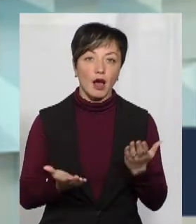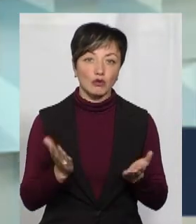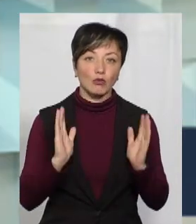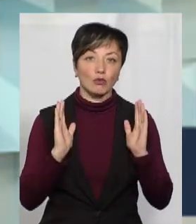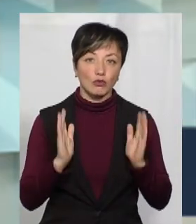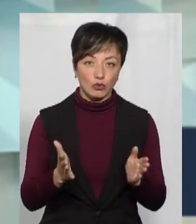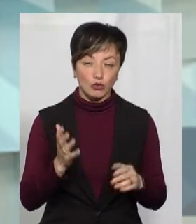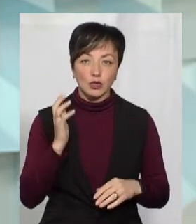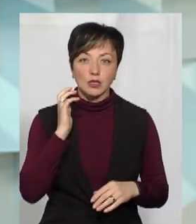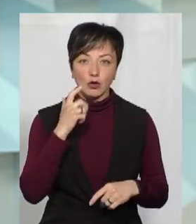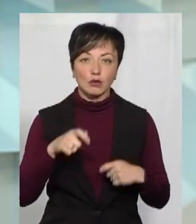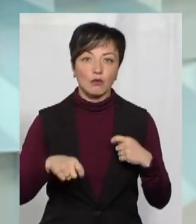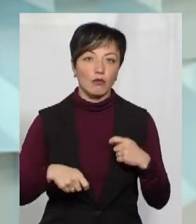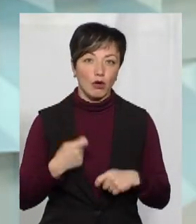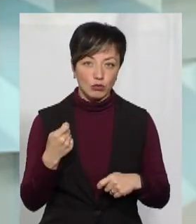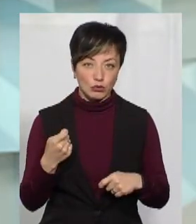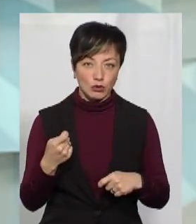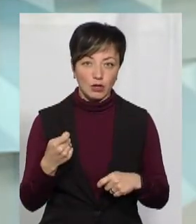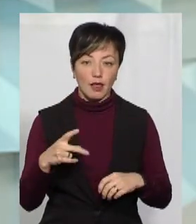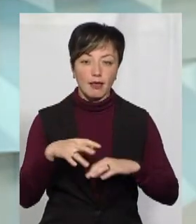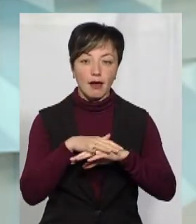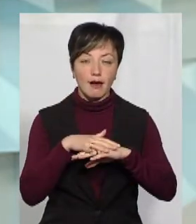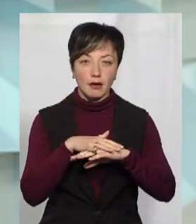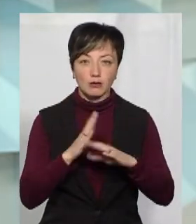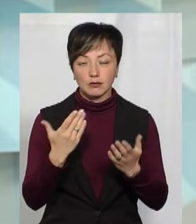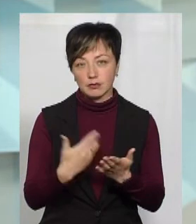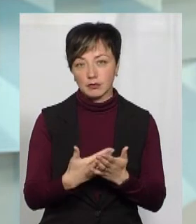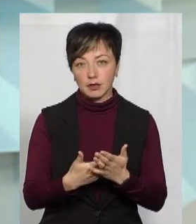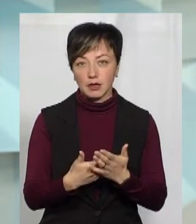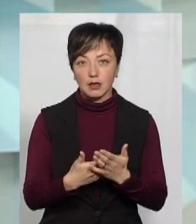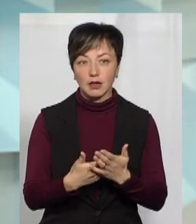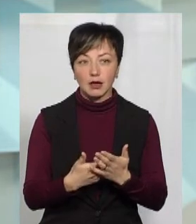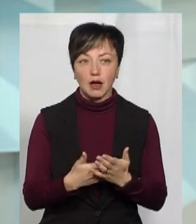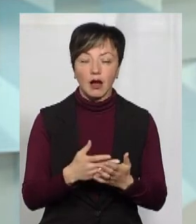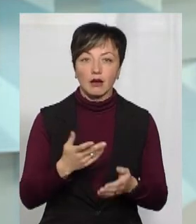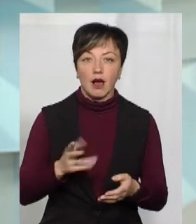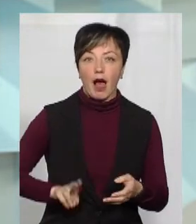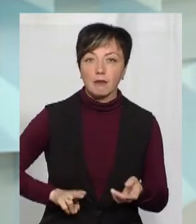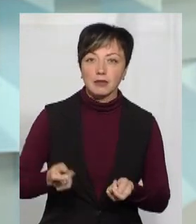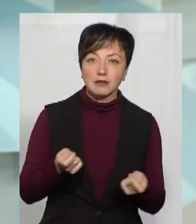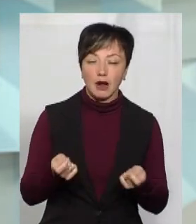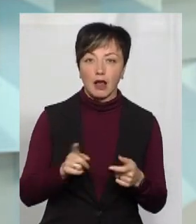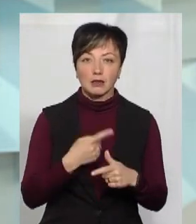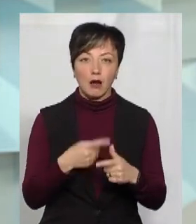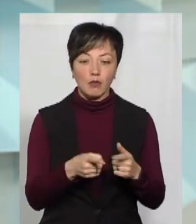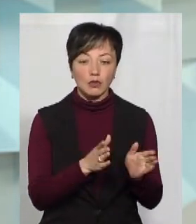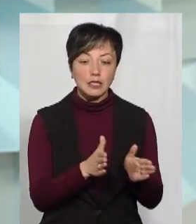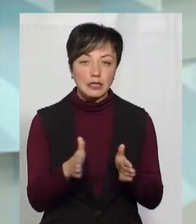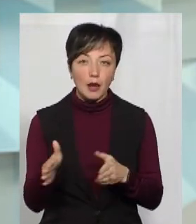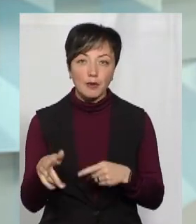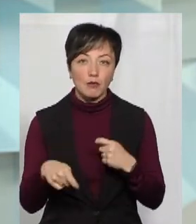будуть серйозні порушення на ринках, які будуть, наприклад, здійснюватися адміністрацією ринку, чи системні порушення